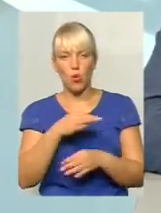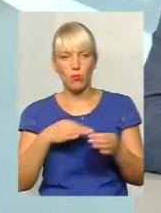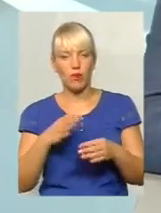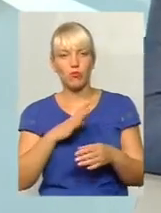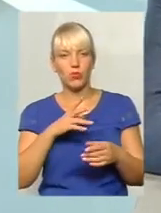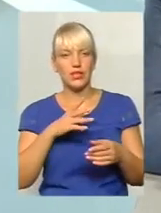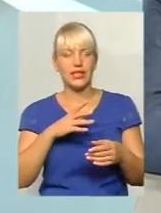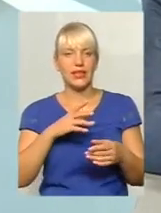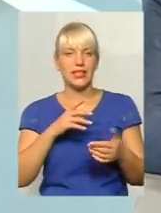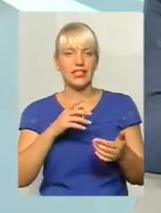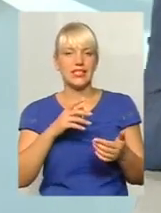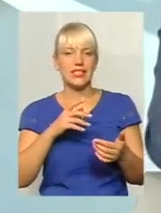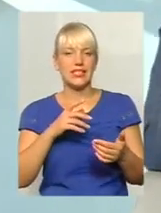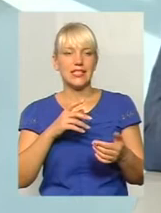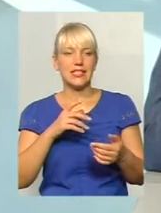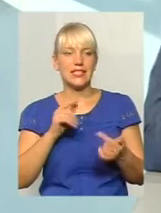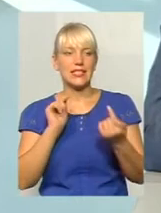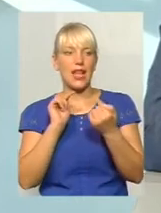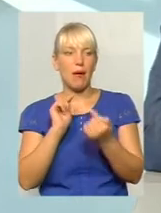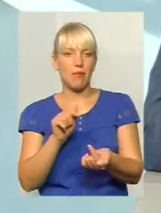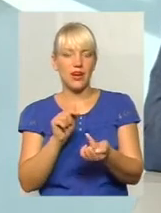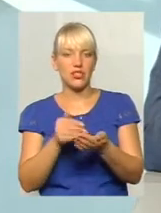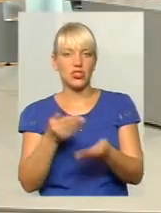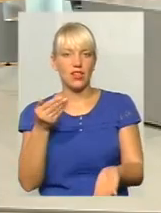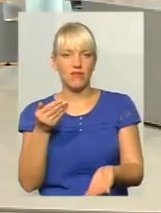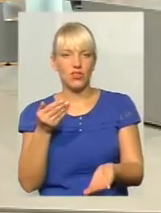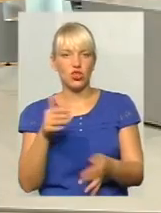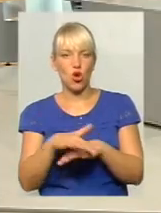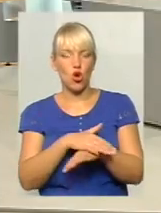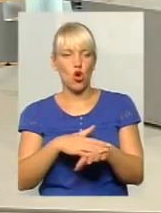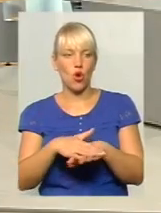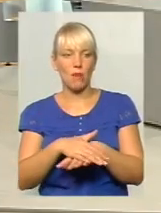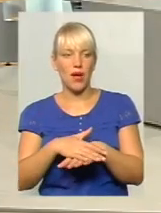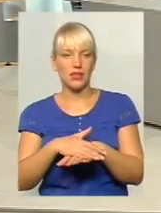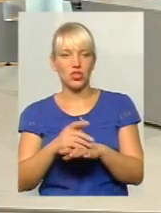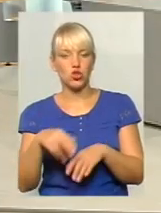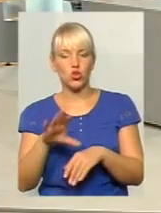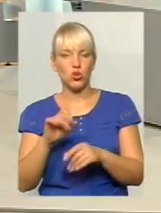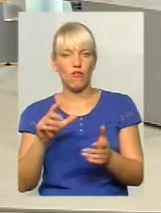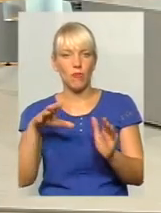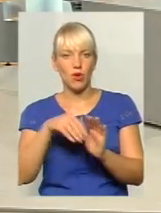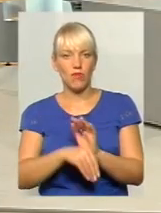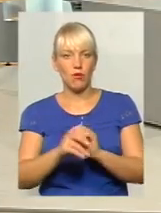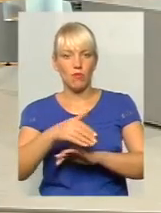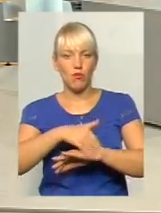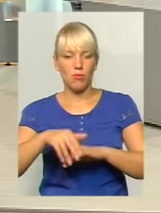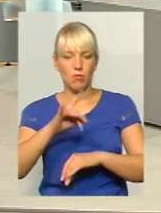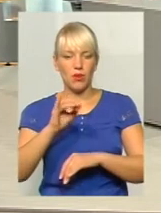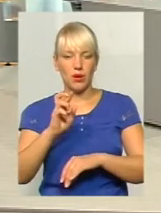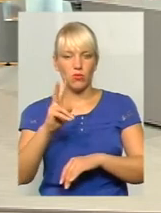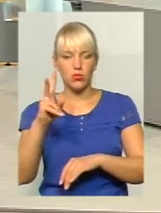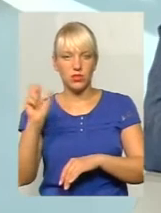заперечення від громади щодо запровадження по вулиці Прибурській